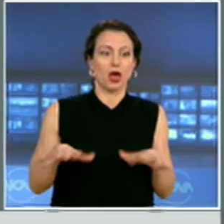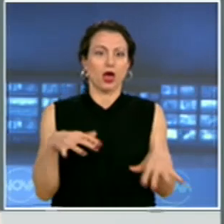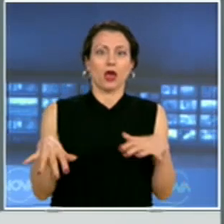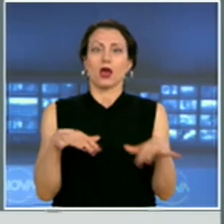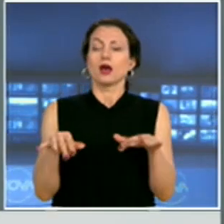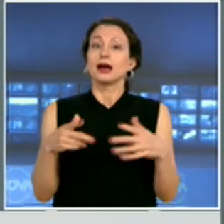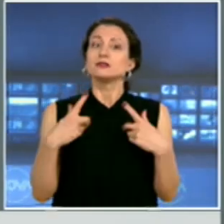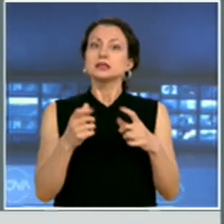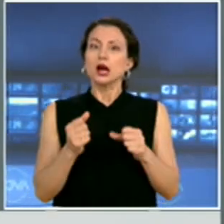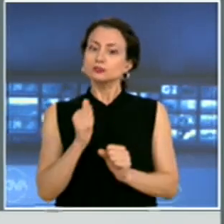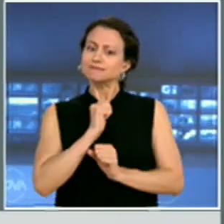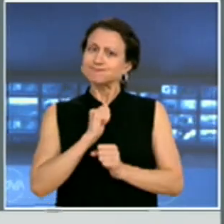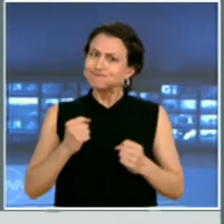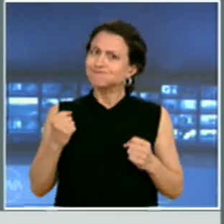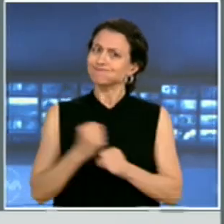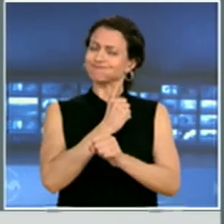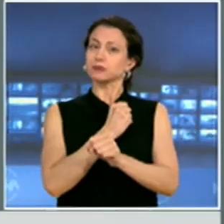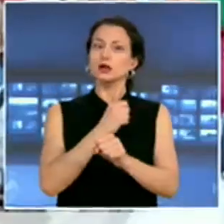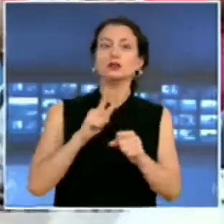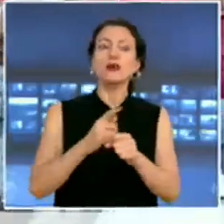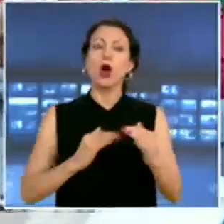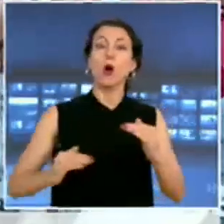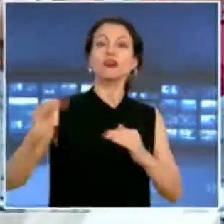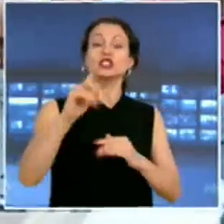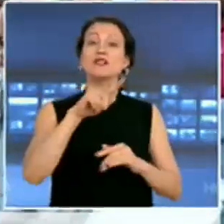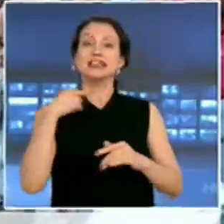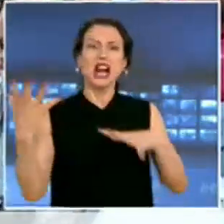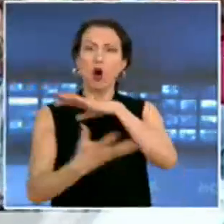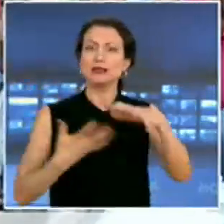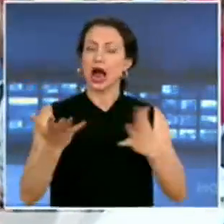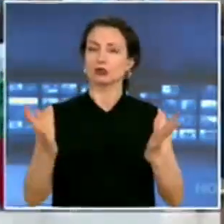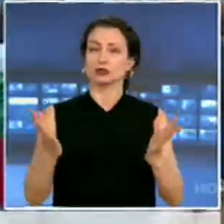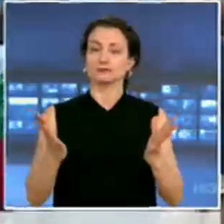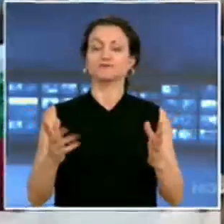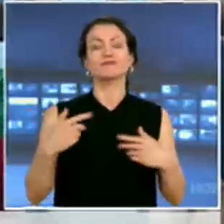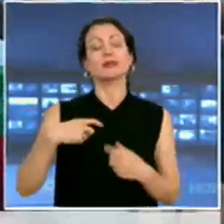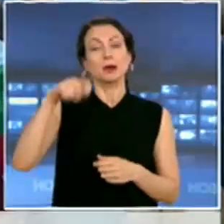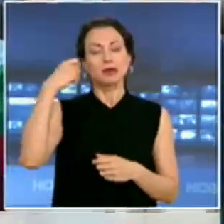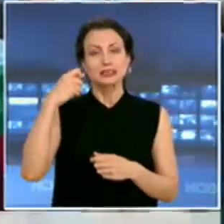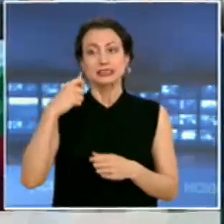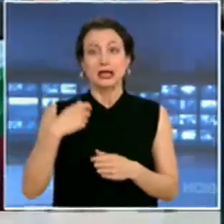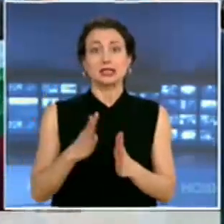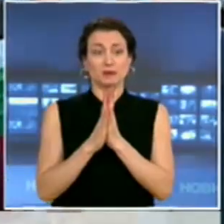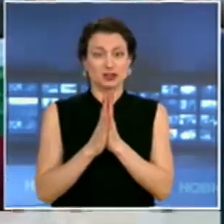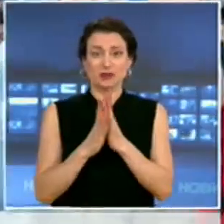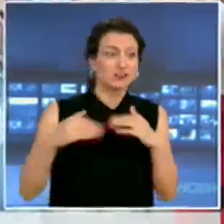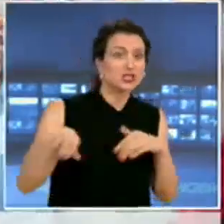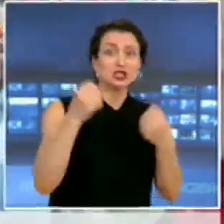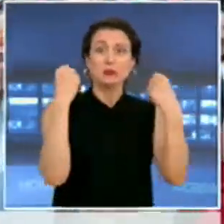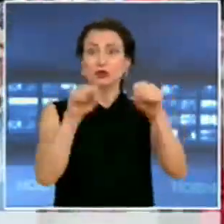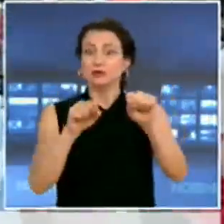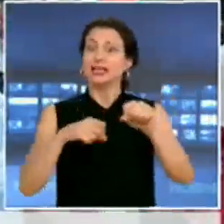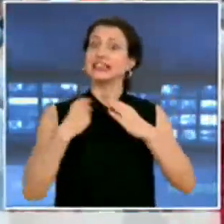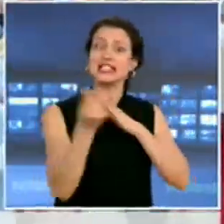увеличава риска от хаос. Държавният глава призова протестиращите да избягват насилие и да не се поддават на